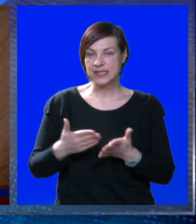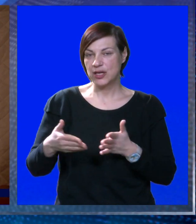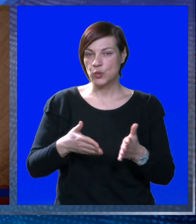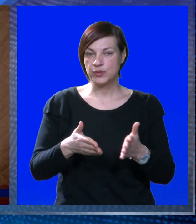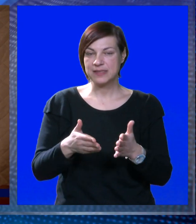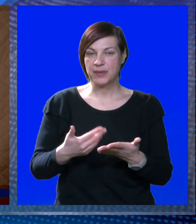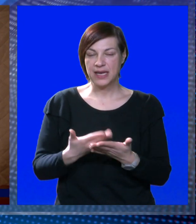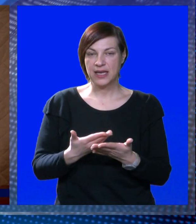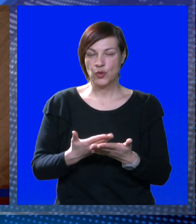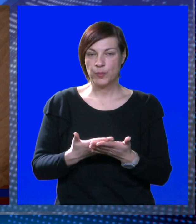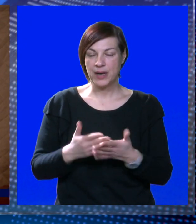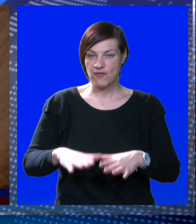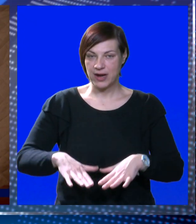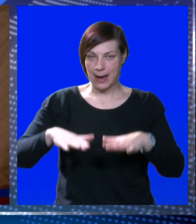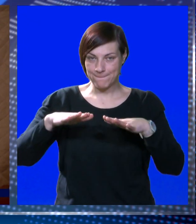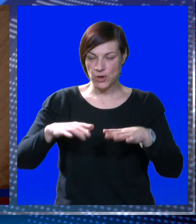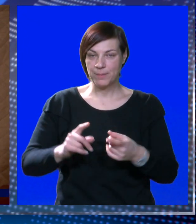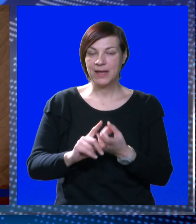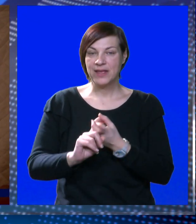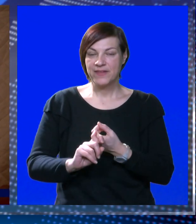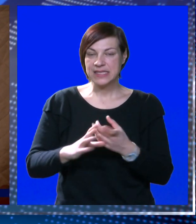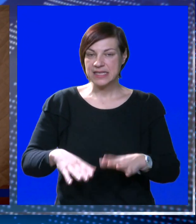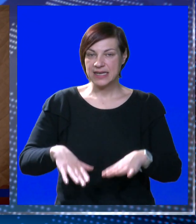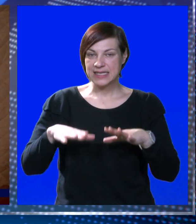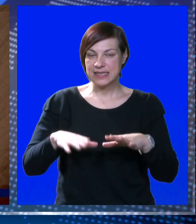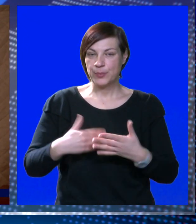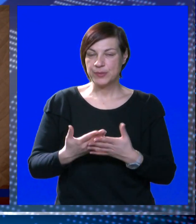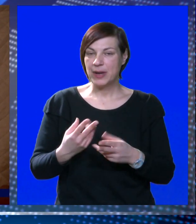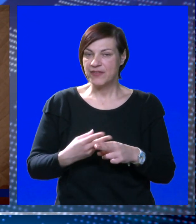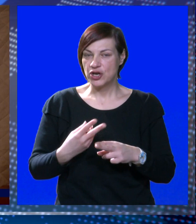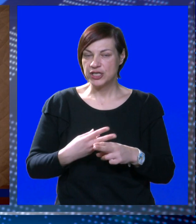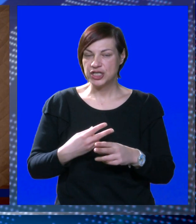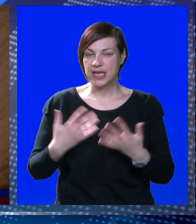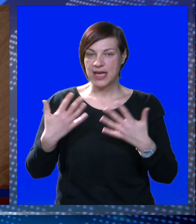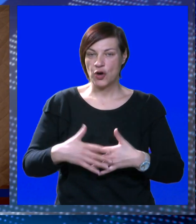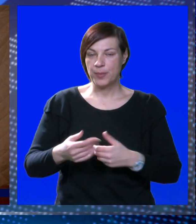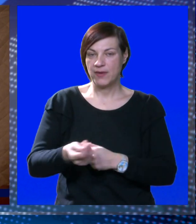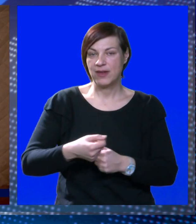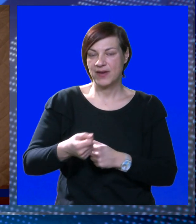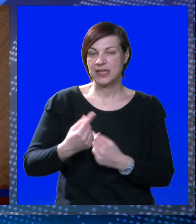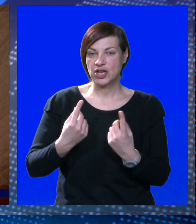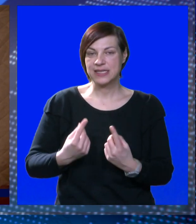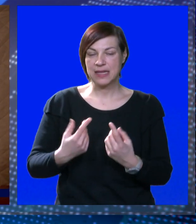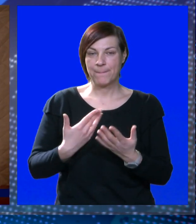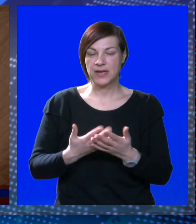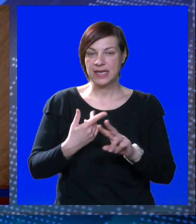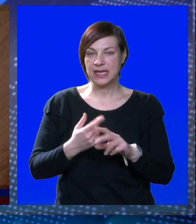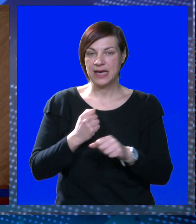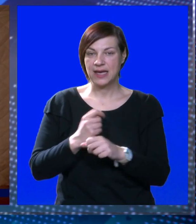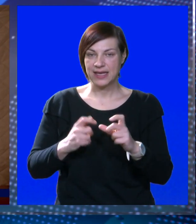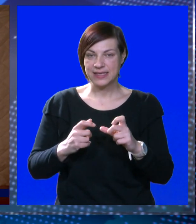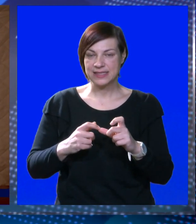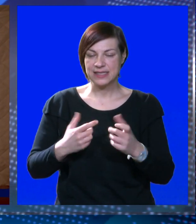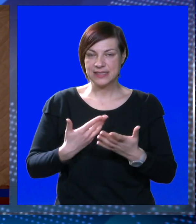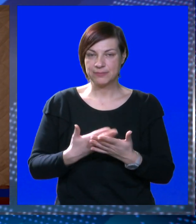usmjerenih upravo na poplave, na aktivnosti vezano za poplave i one čišćenja, opremili vatrogasne postrebe i